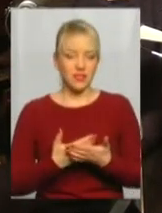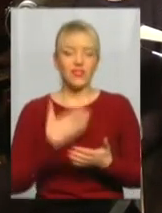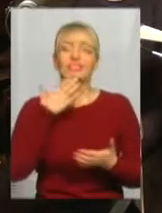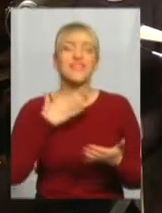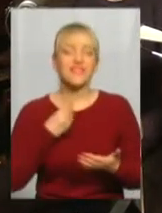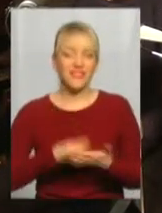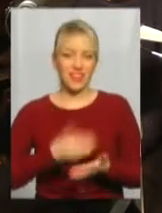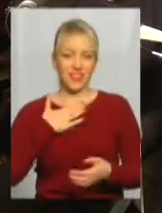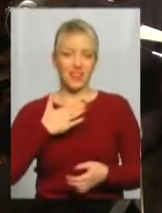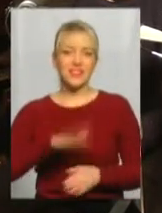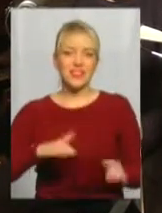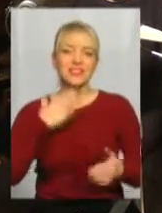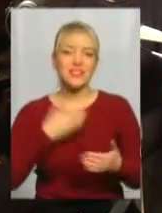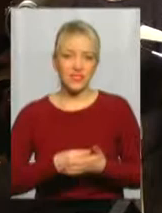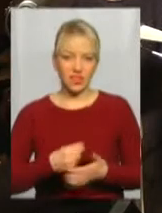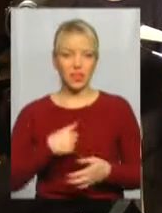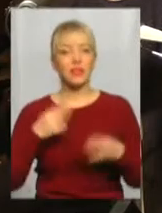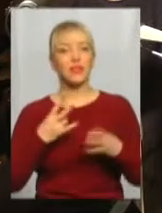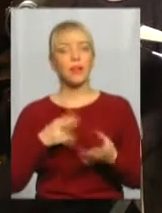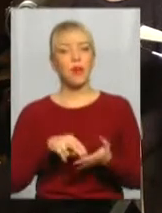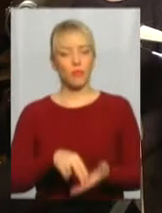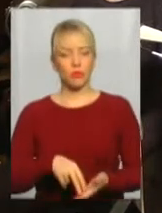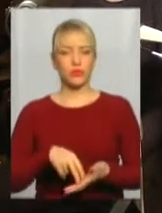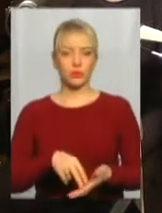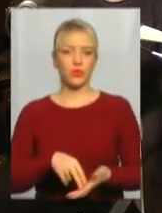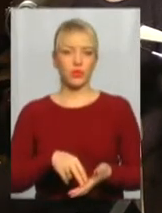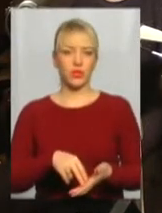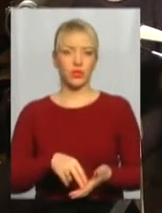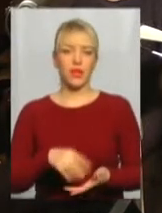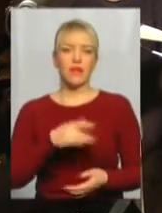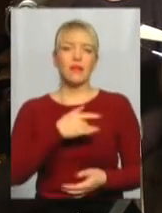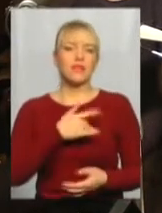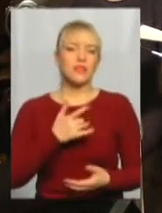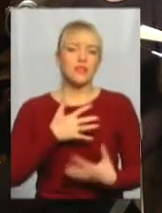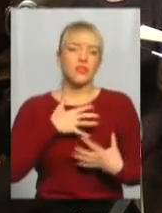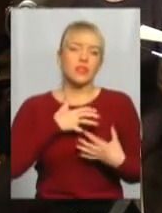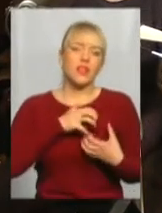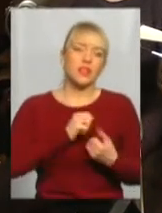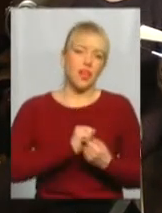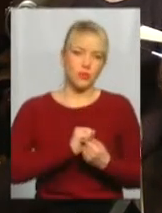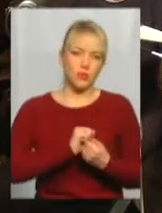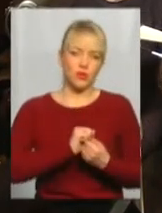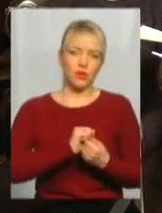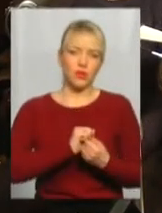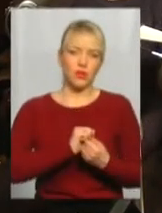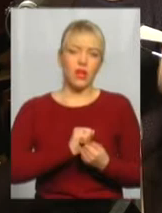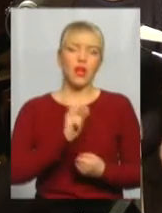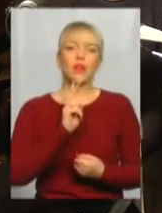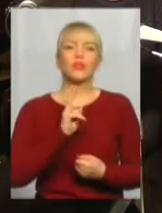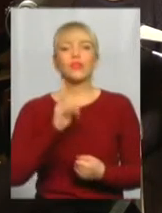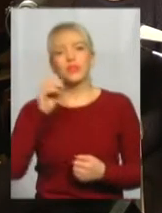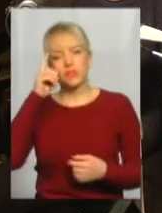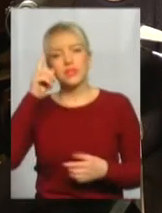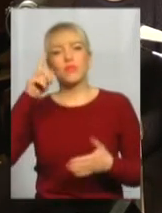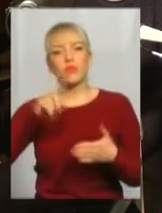Свій є, діти, свій. Треба постояти. В серці щось затерпло. Хто